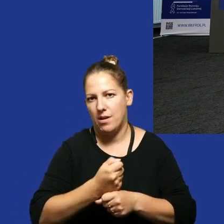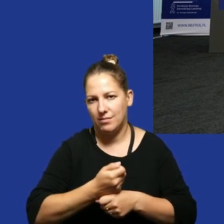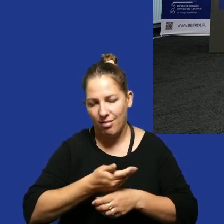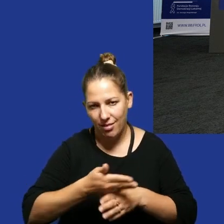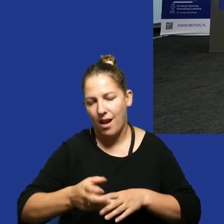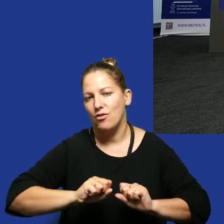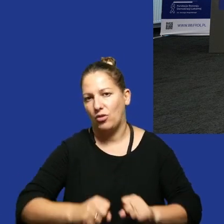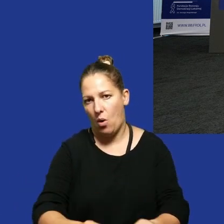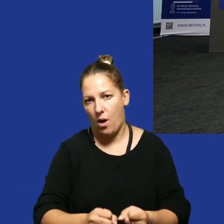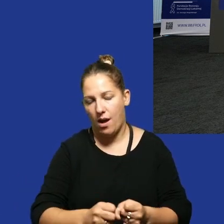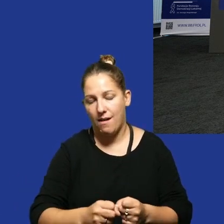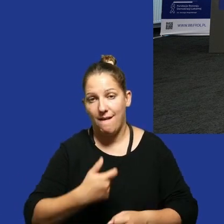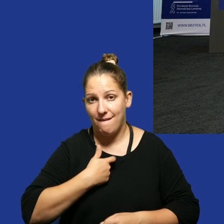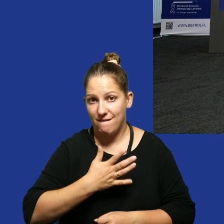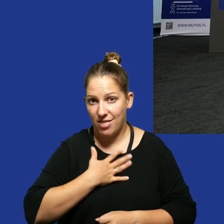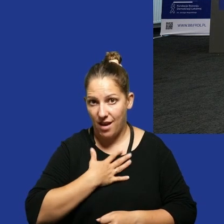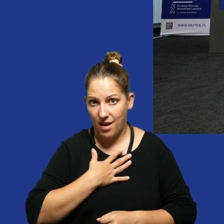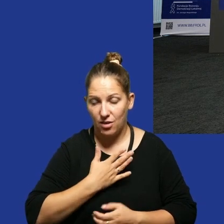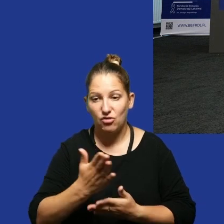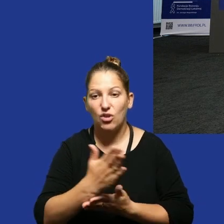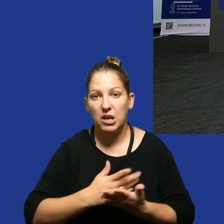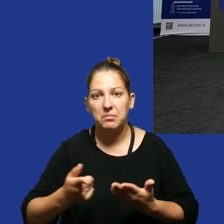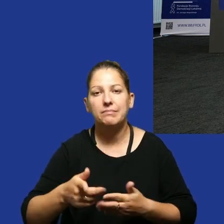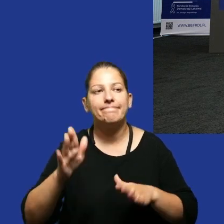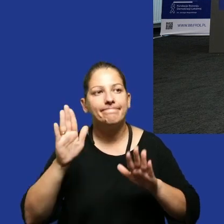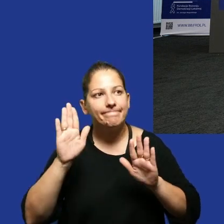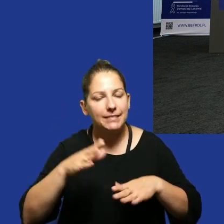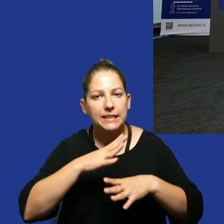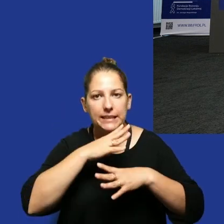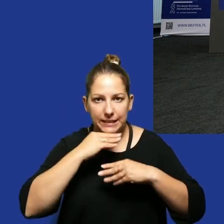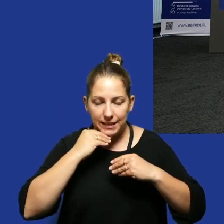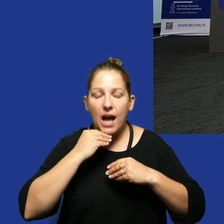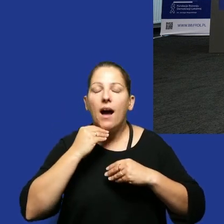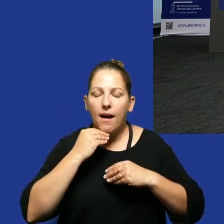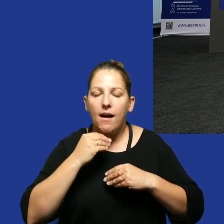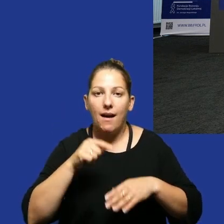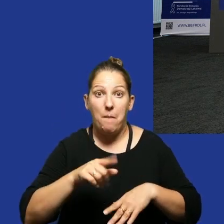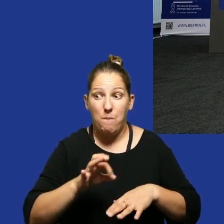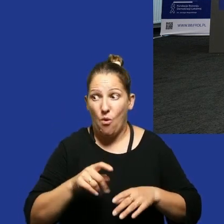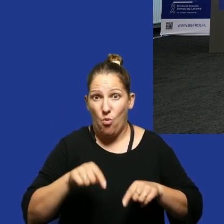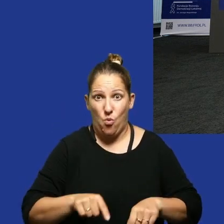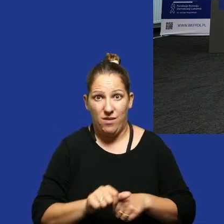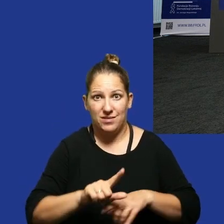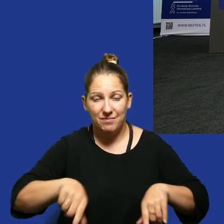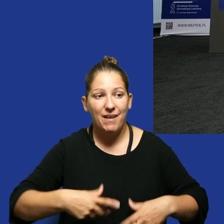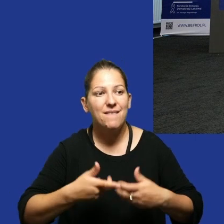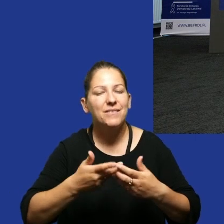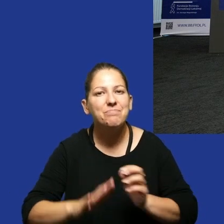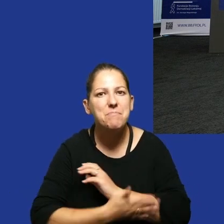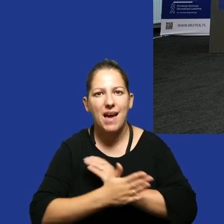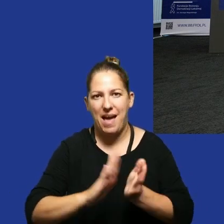i działali. I wydaje mi się, że nawet jak część z nas pozwala sobie na ten uśmiech, to właśnie dlatego, że tu jesteśmy, żeby siebie wspieramy i